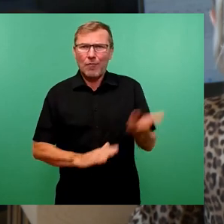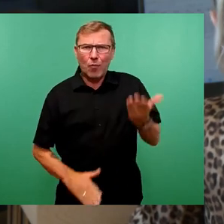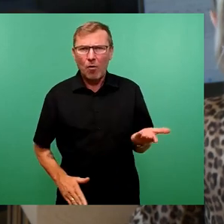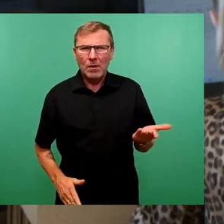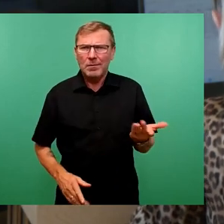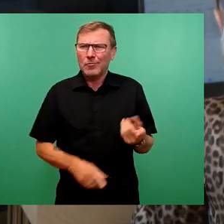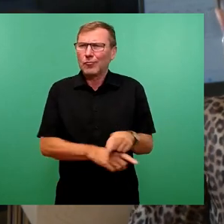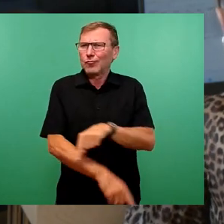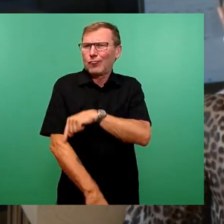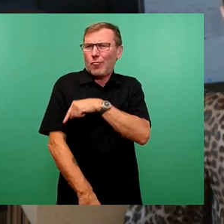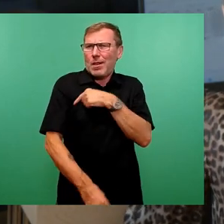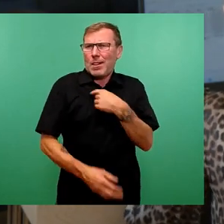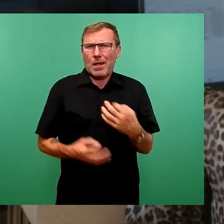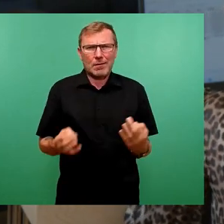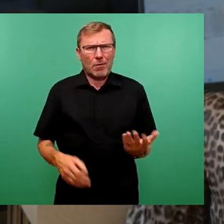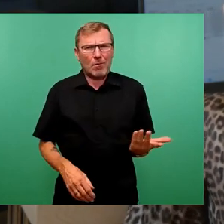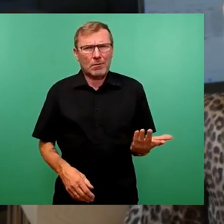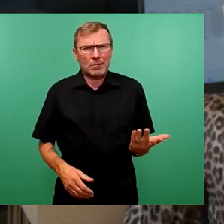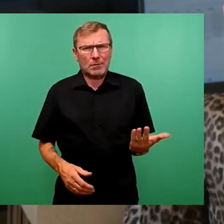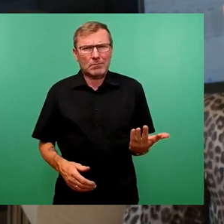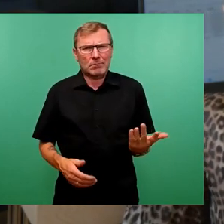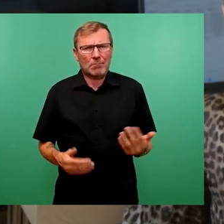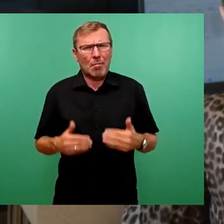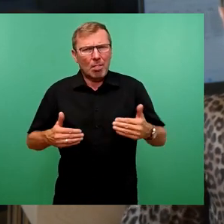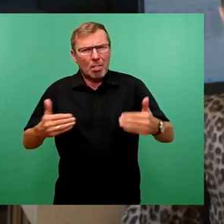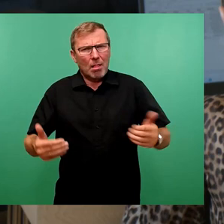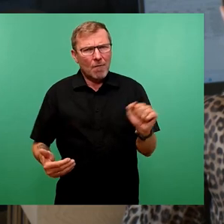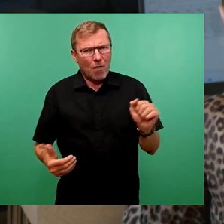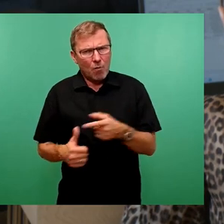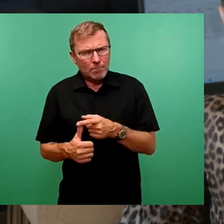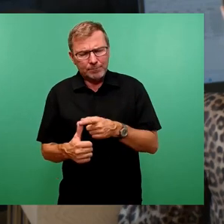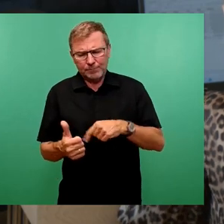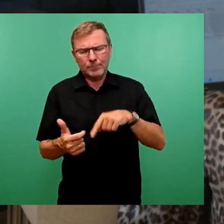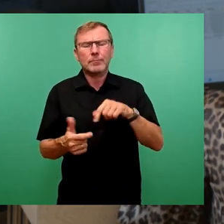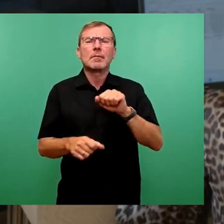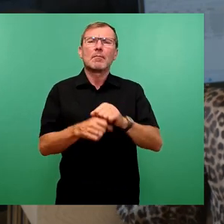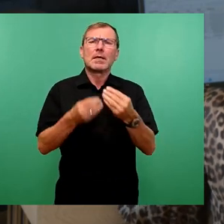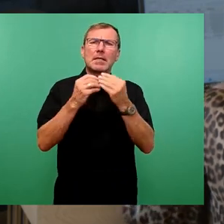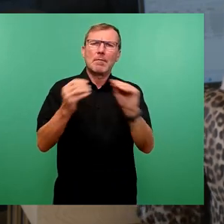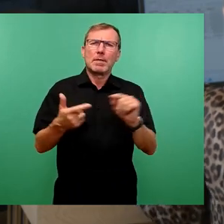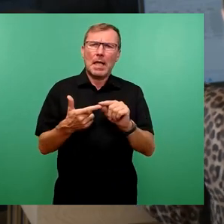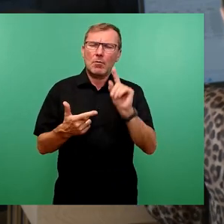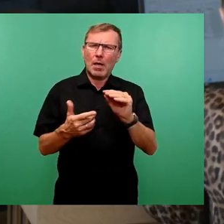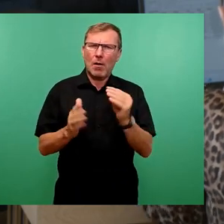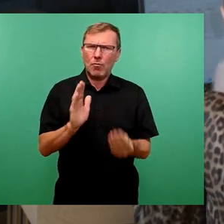gedauert hat und so lange hat auf sich warten lassen. Und in der Pressemitteilung wurde auch gesagt, dass